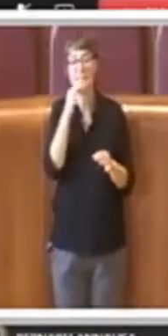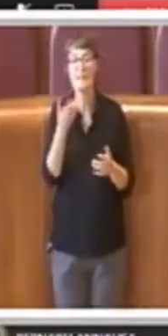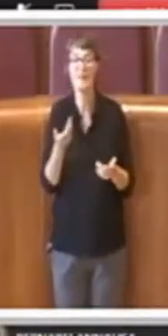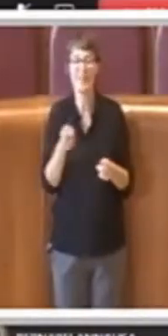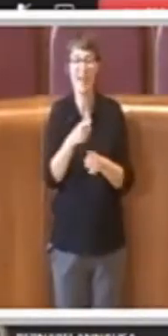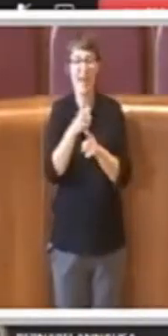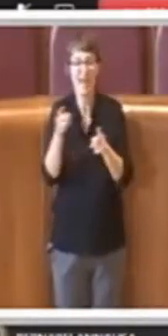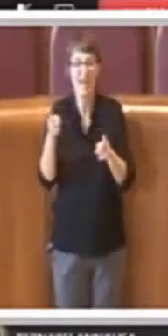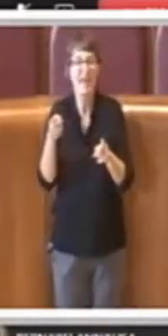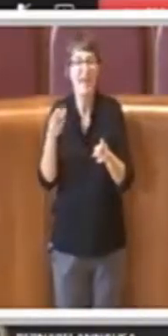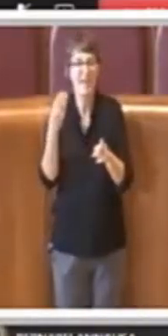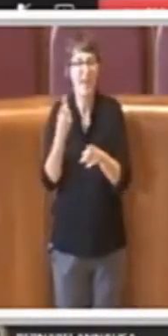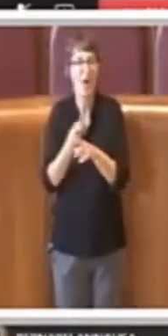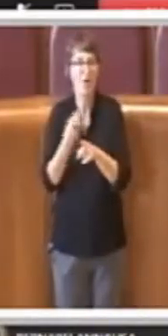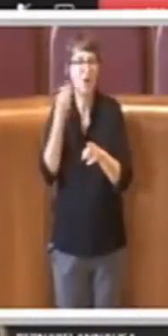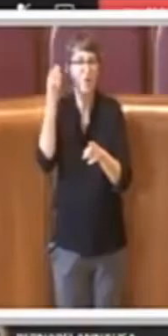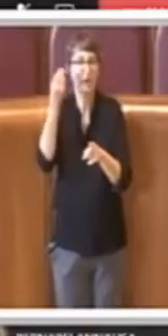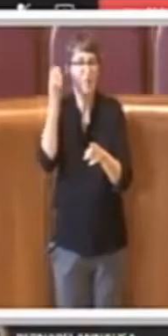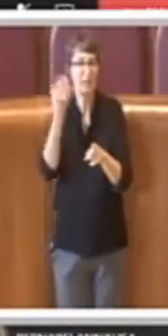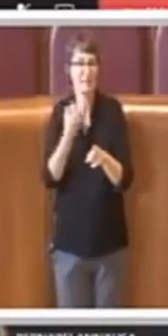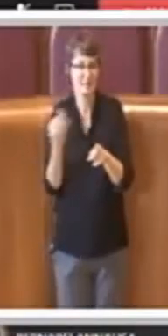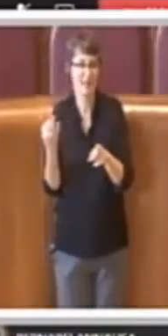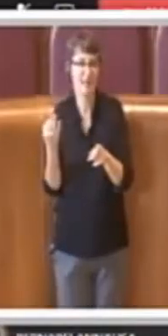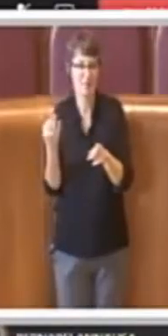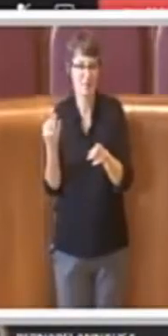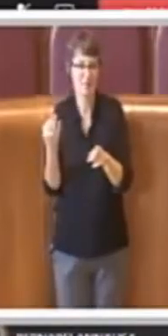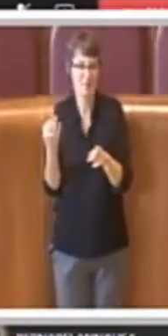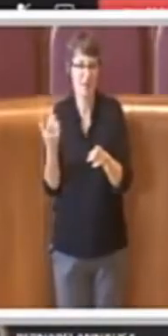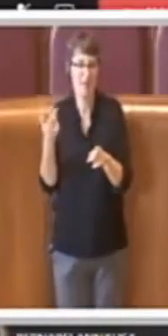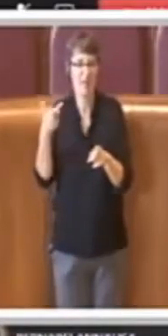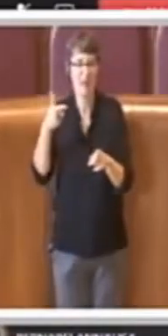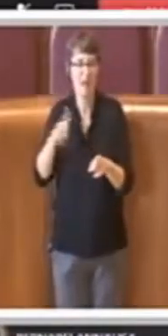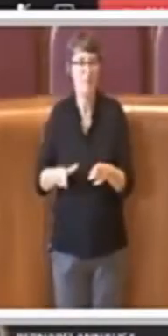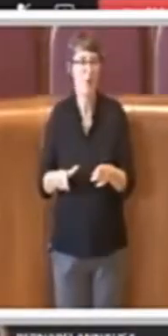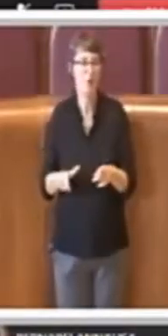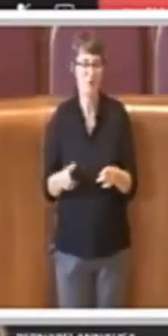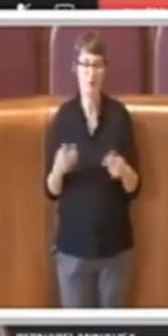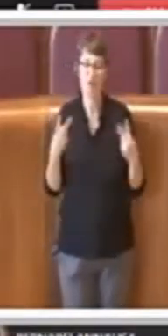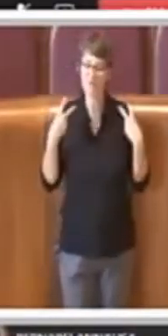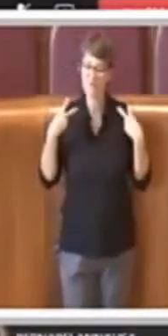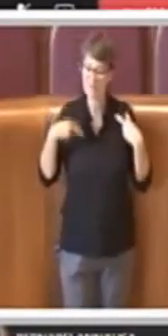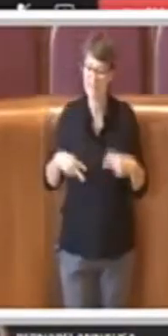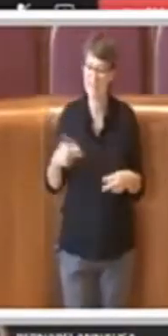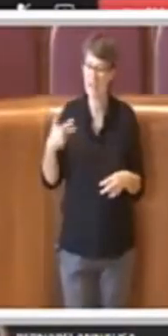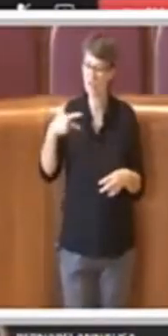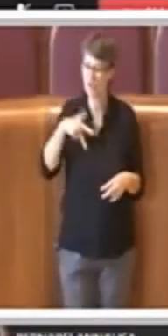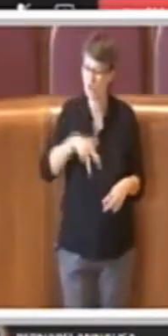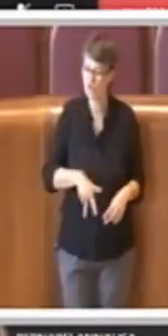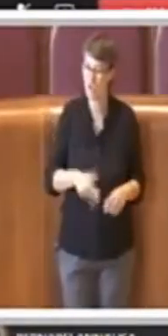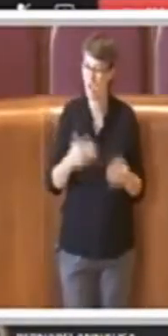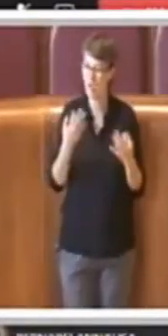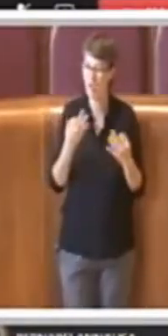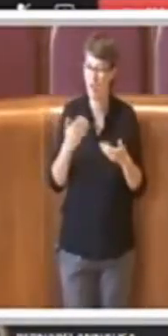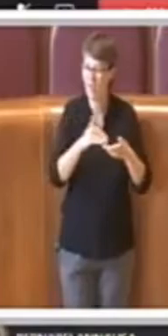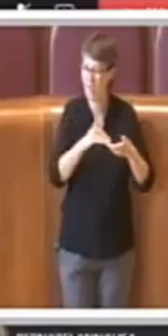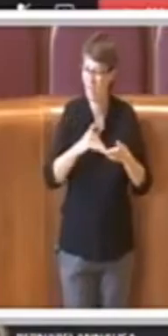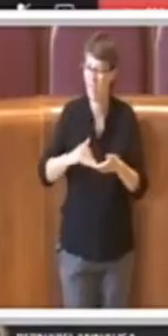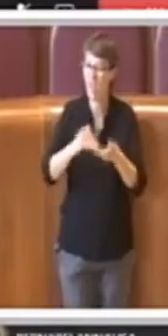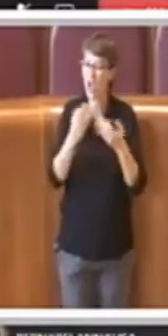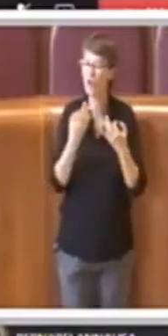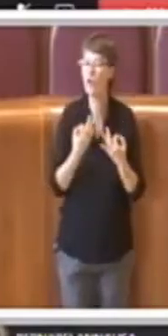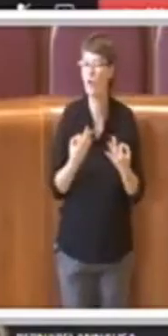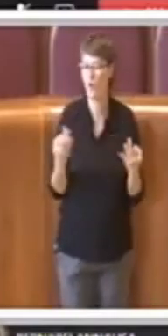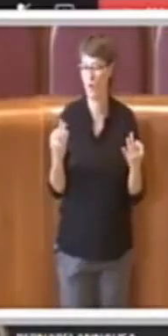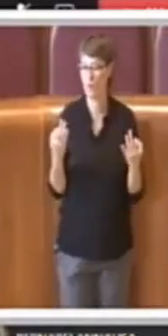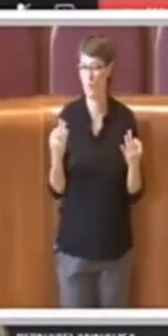perché non è una vita sociale normale quella di un paese in cui esiste questa differenza